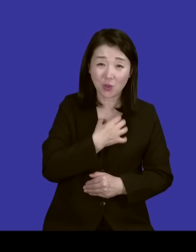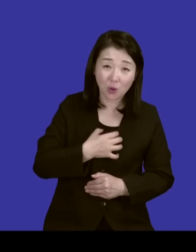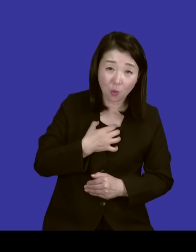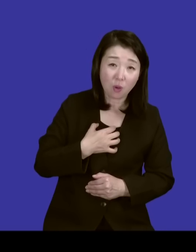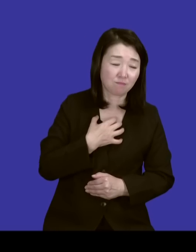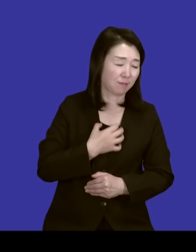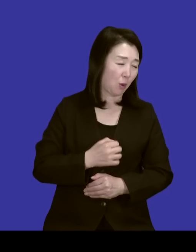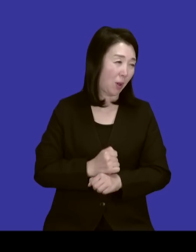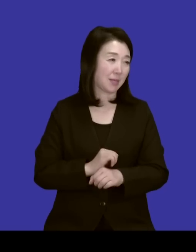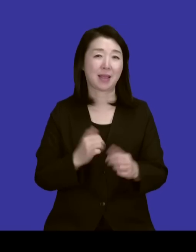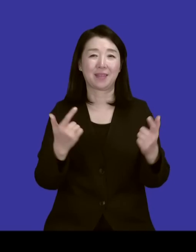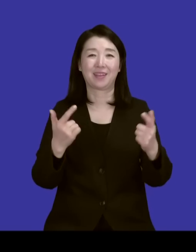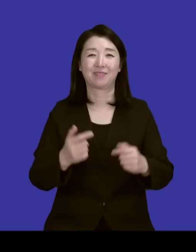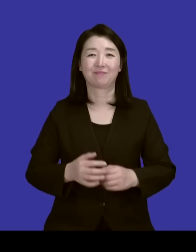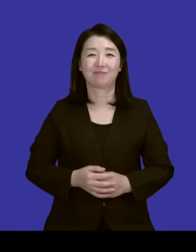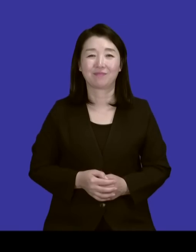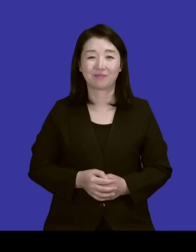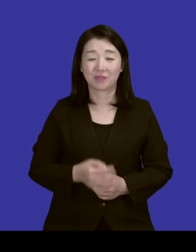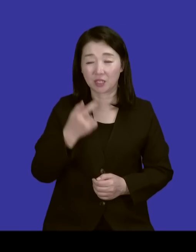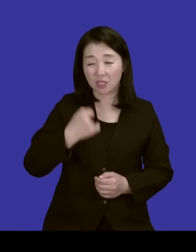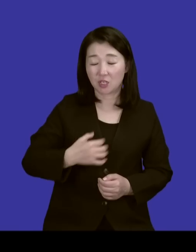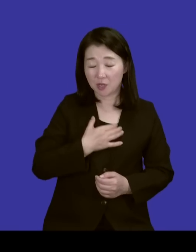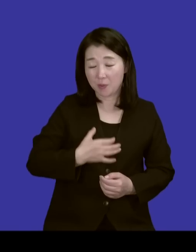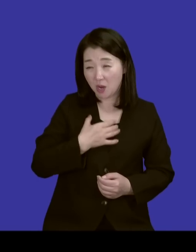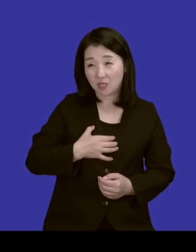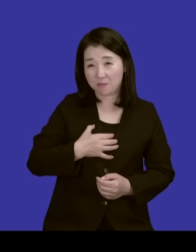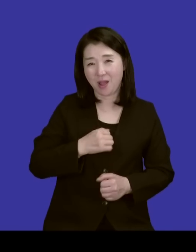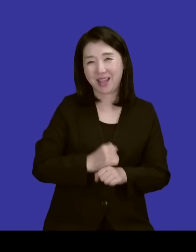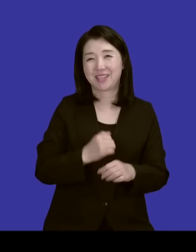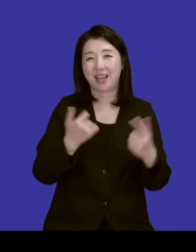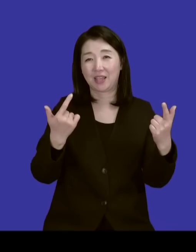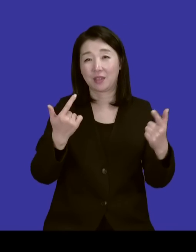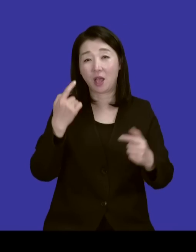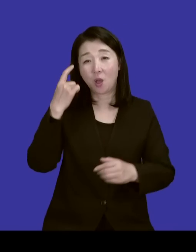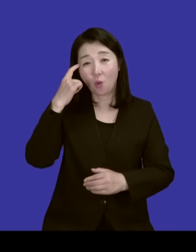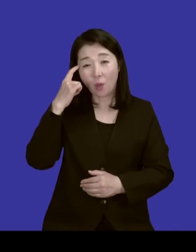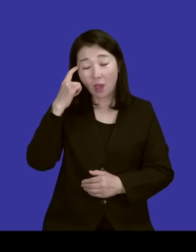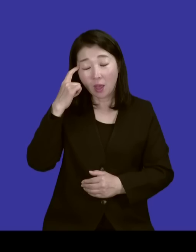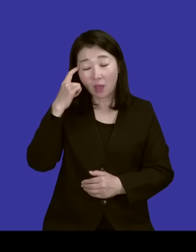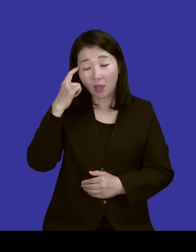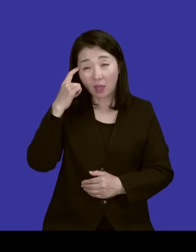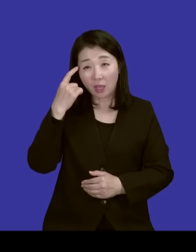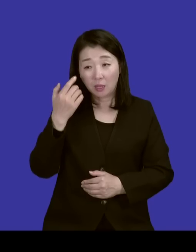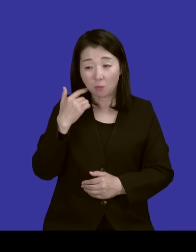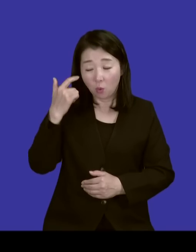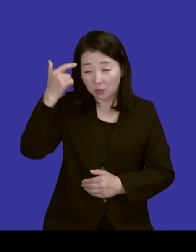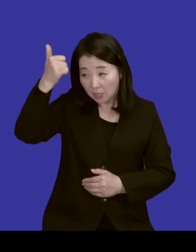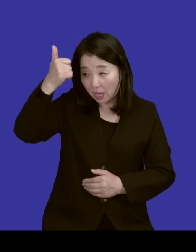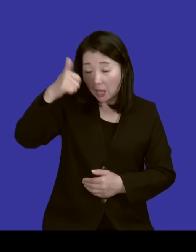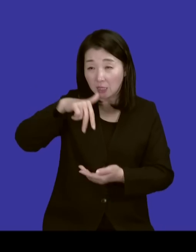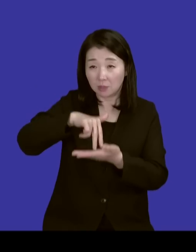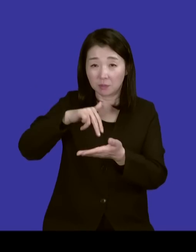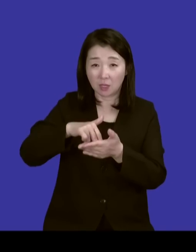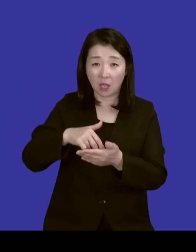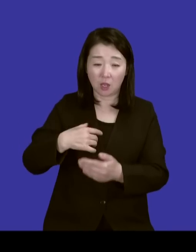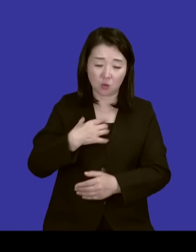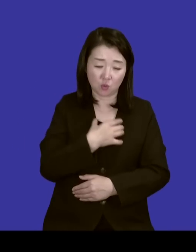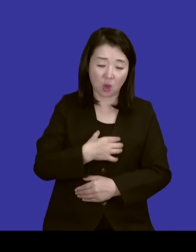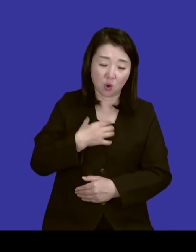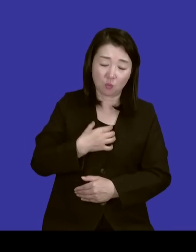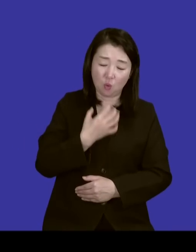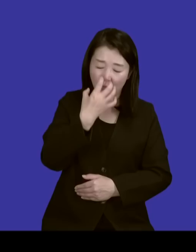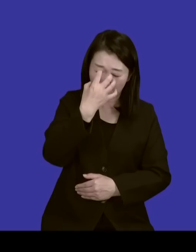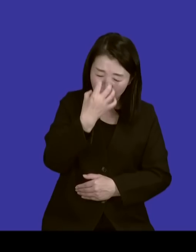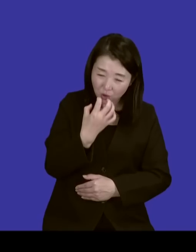괴로워하지 않습니다. 슬퍼도 슬퍼하지 않습니다. 그러나 목살할지라도 괴롭고 외롭고 우울하고